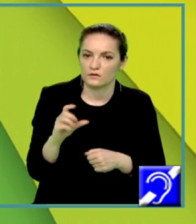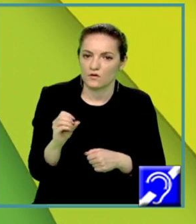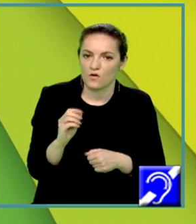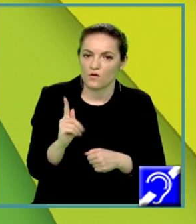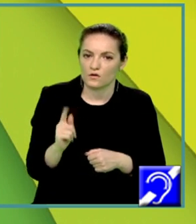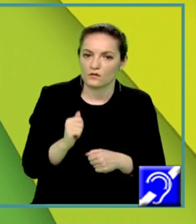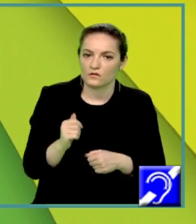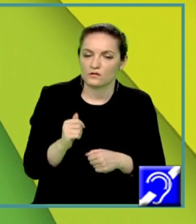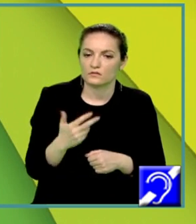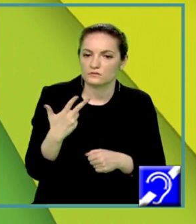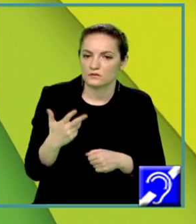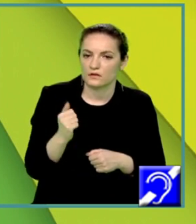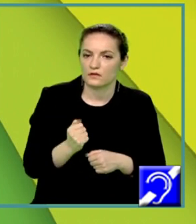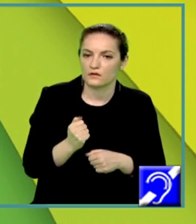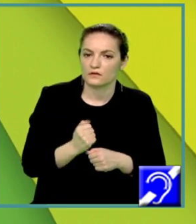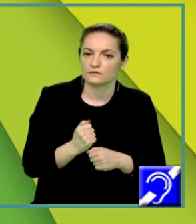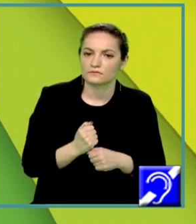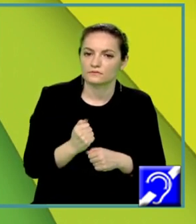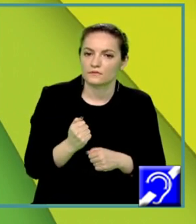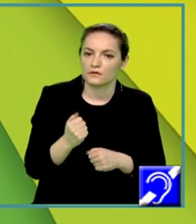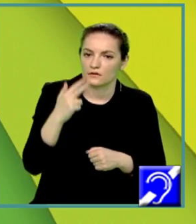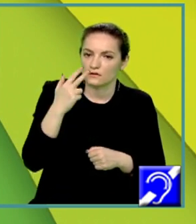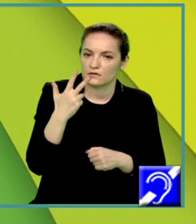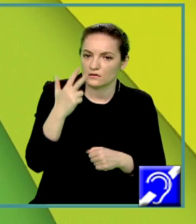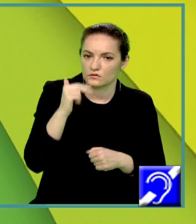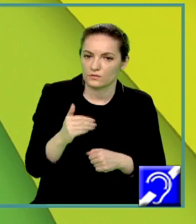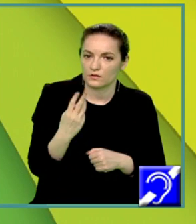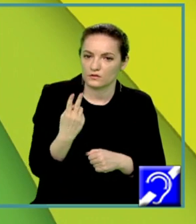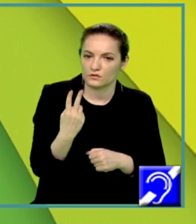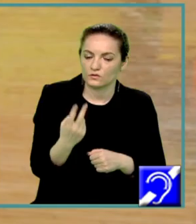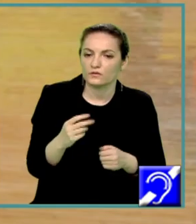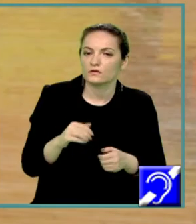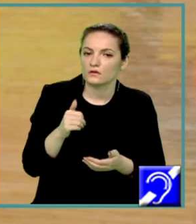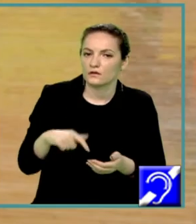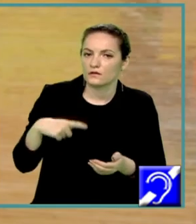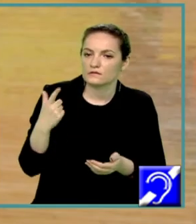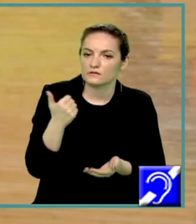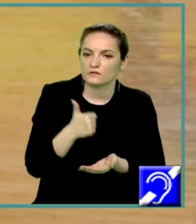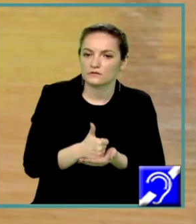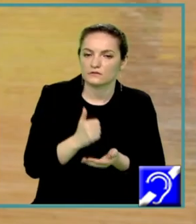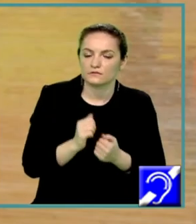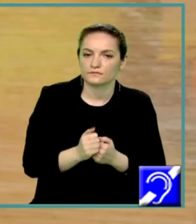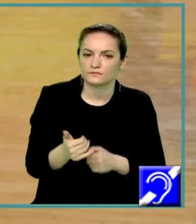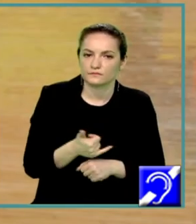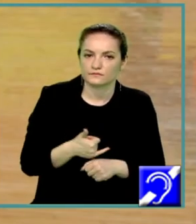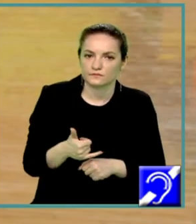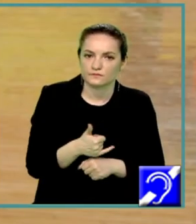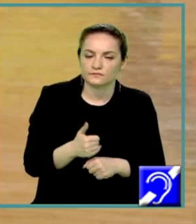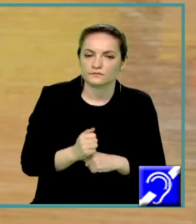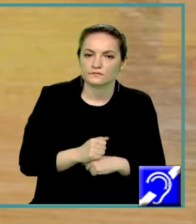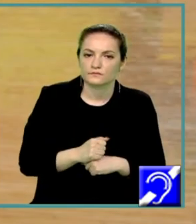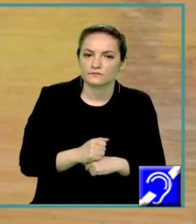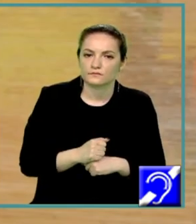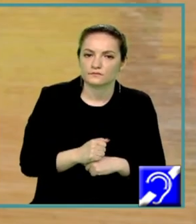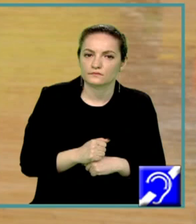este egal cu minus logaritm în baza 3 din 2 relație adevărată. Aici avem și o observație de făcut